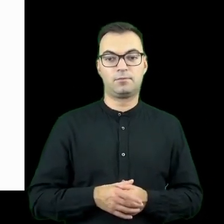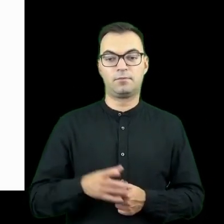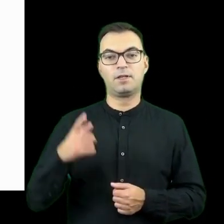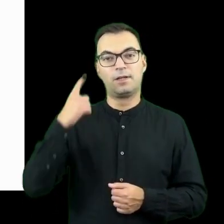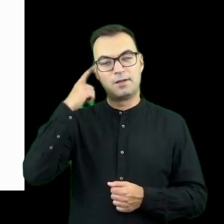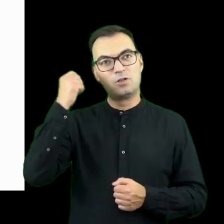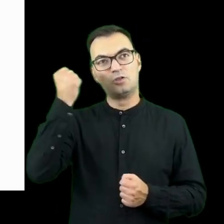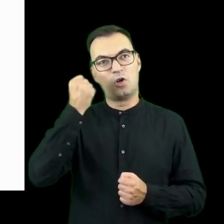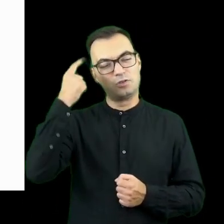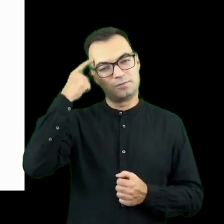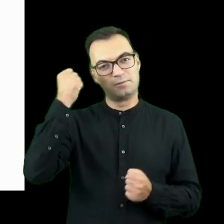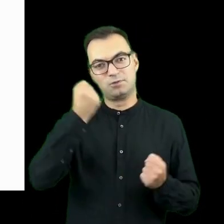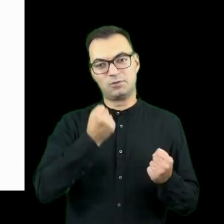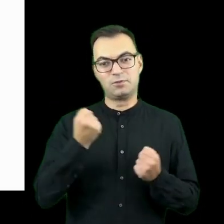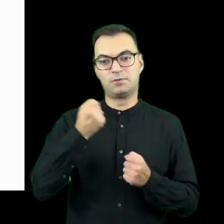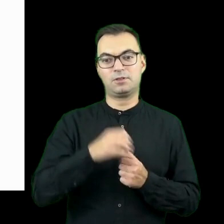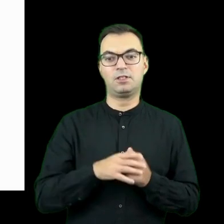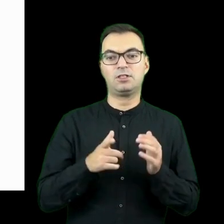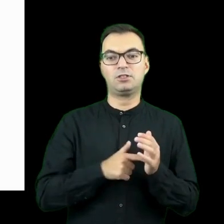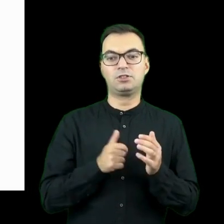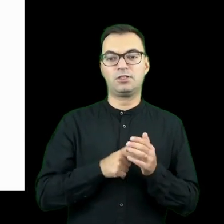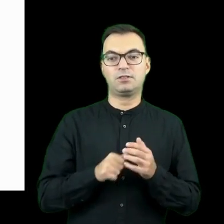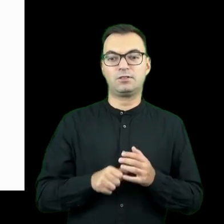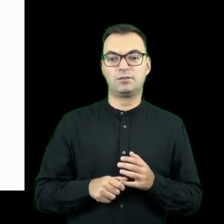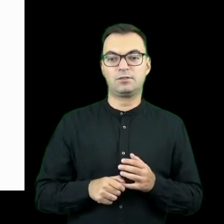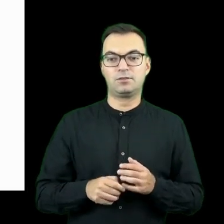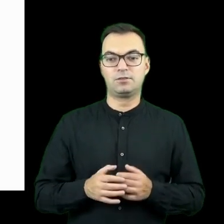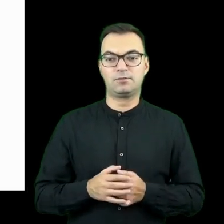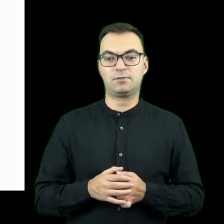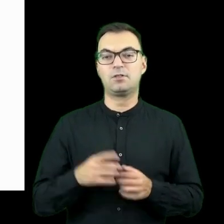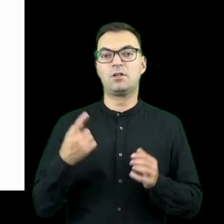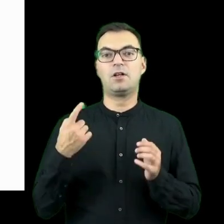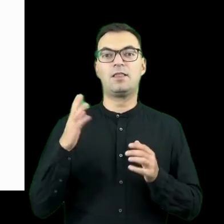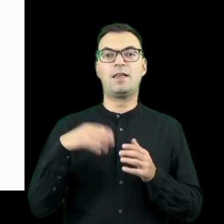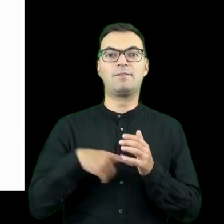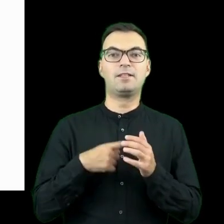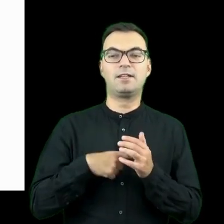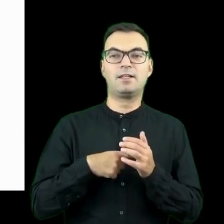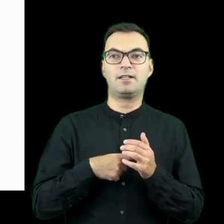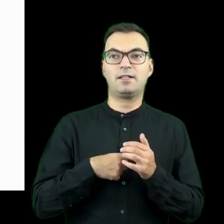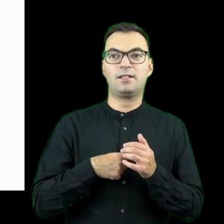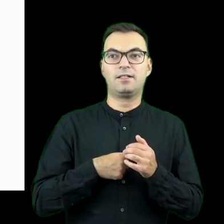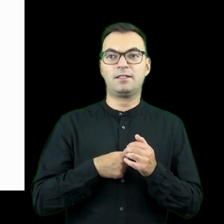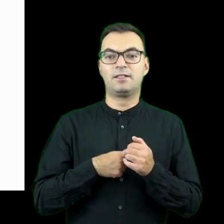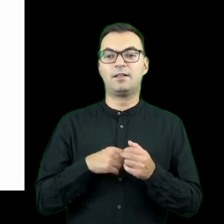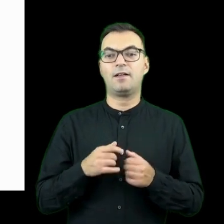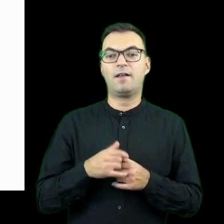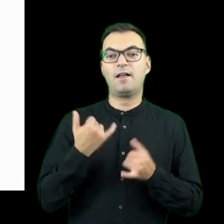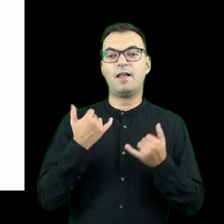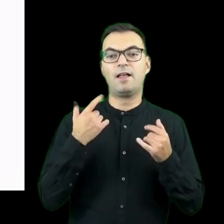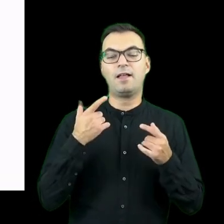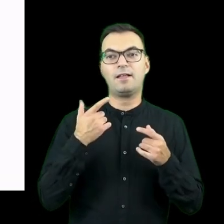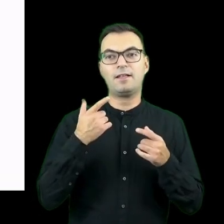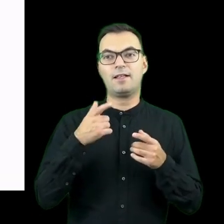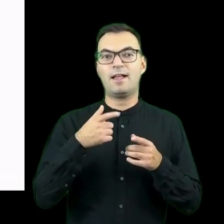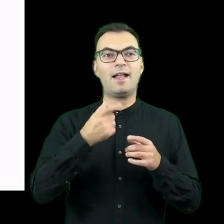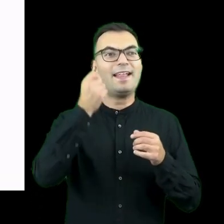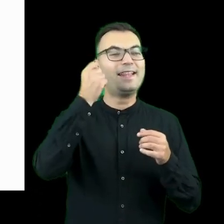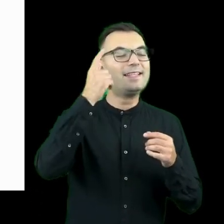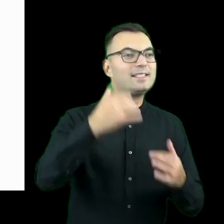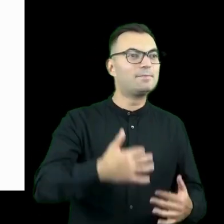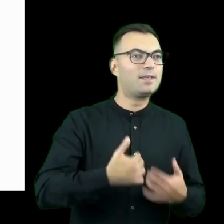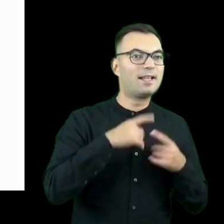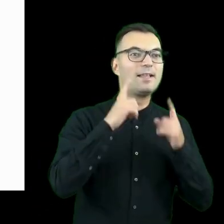zachowajcie tą myśl w sobie, bo często odbicie się nawet w zupełnie innym kierunku, niż ta inspiracja była, niż